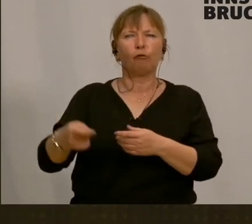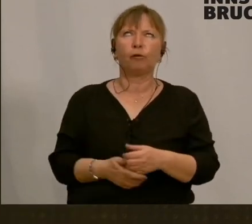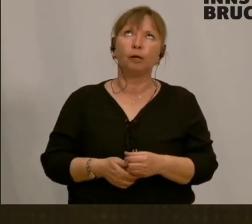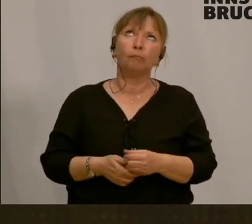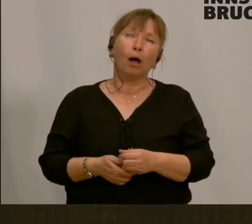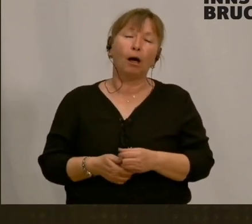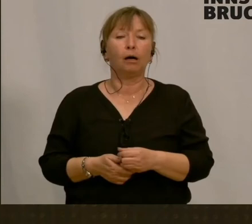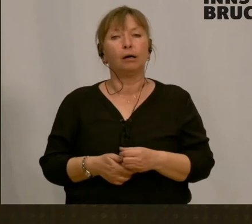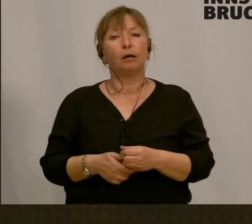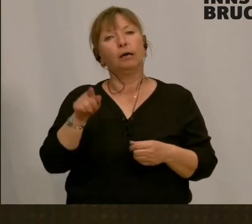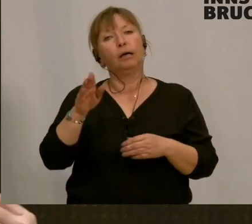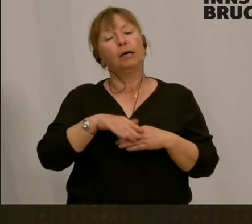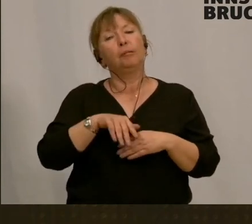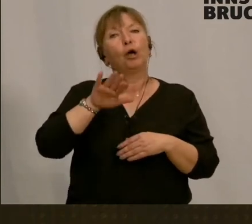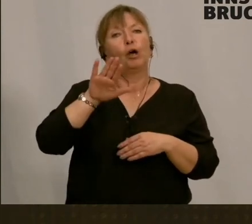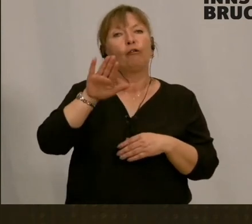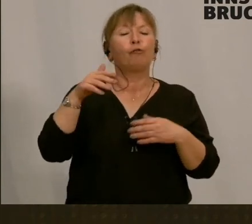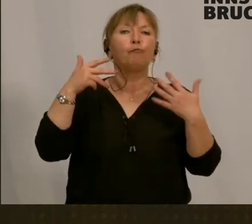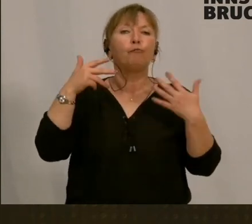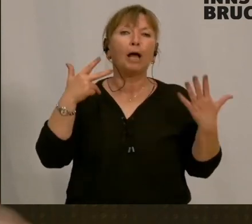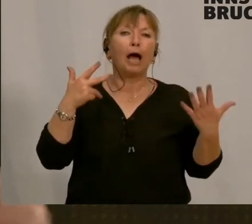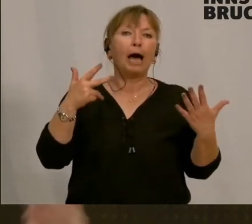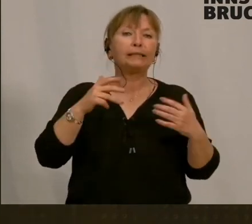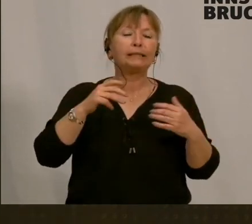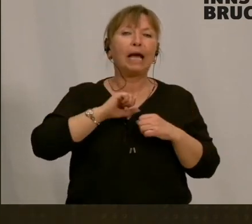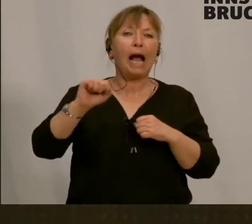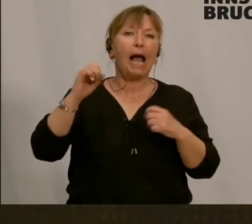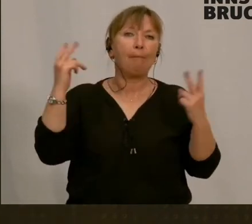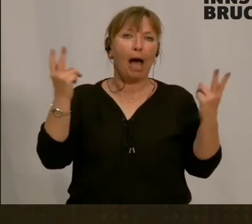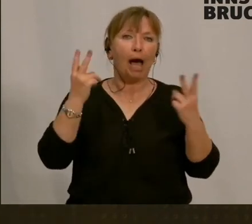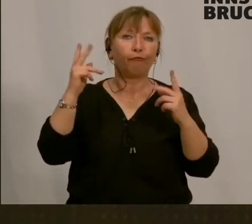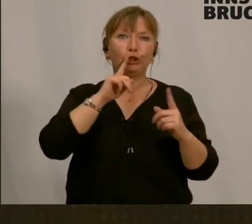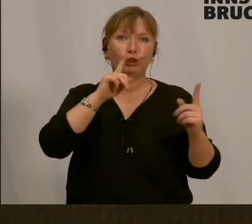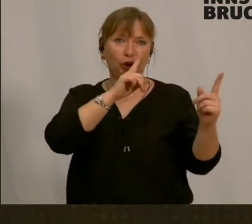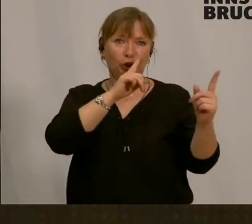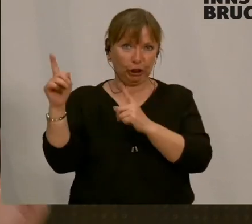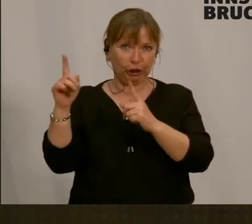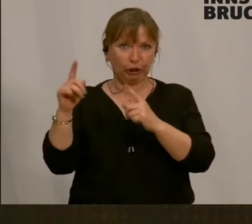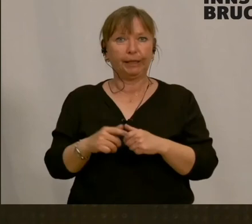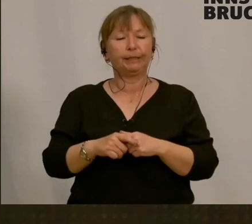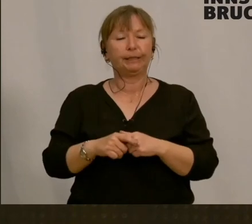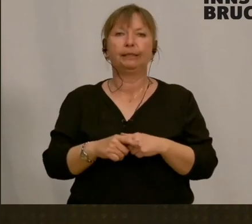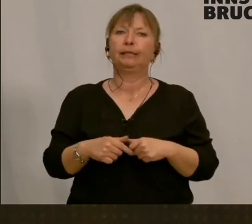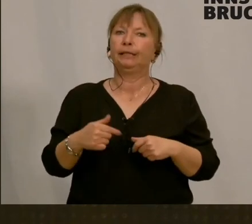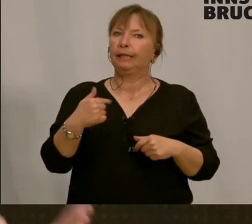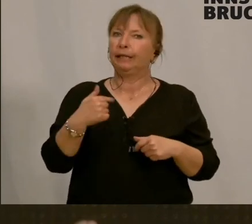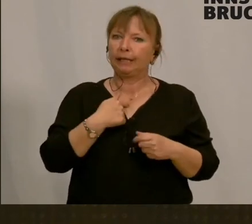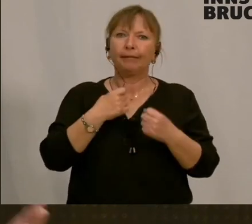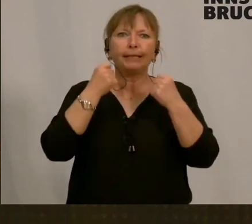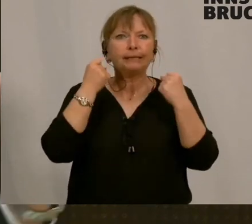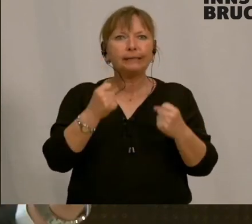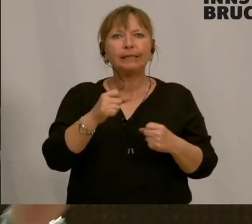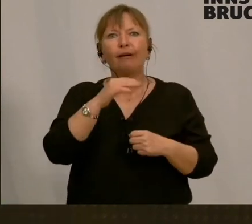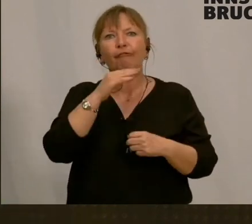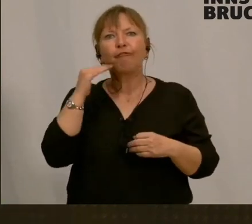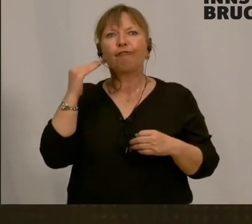Wenn er bei 85 kmh steht, werde ich das nächste Mal sicher bei 85 kmh sicher viele Besucher auf